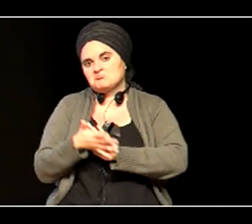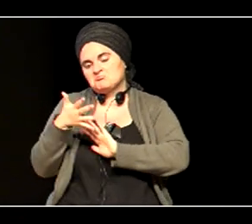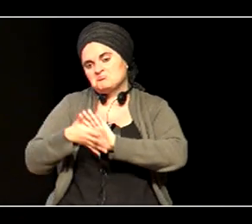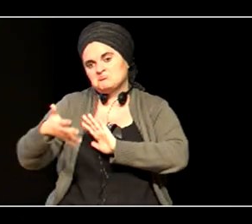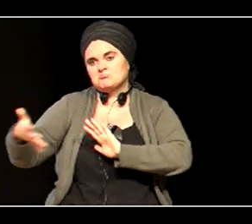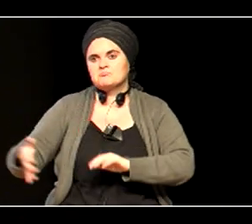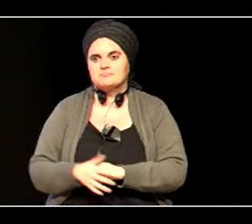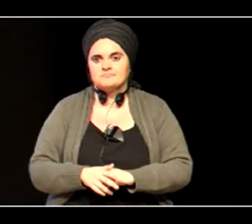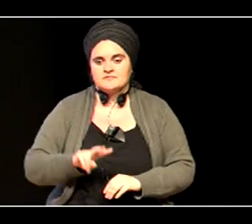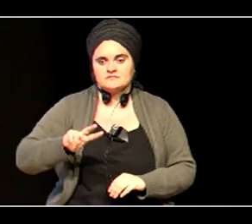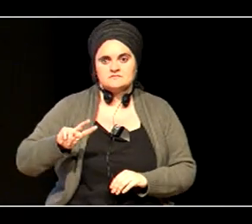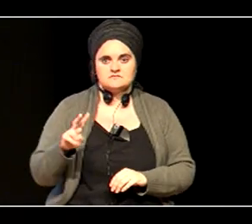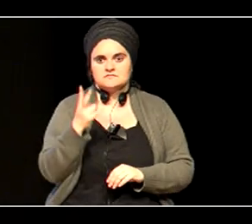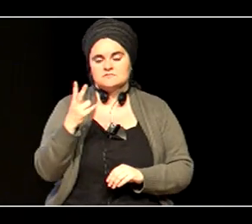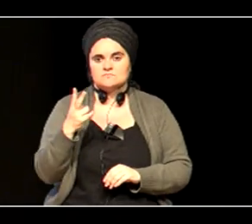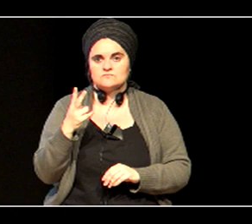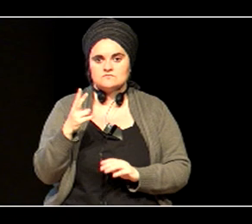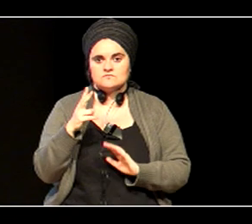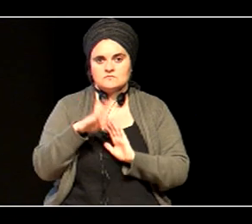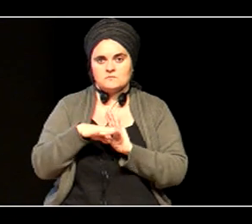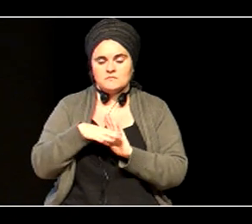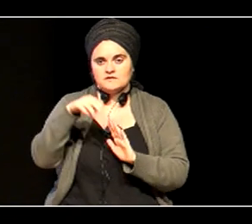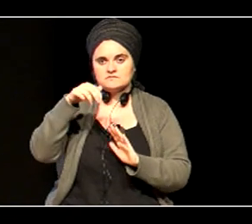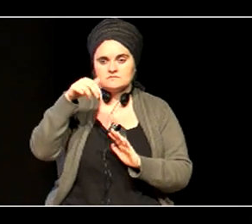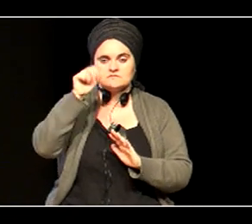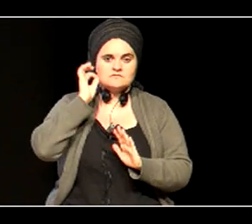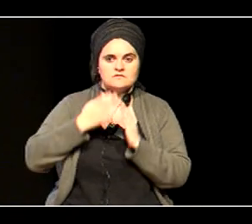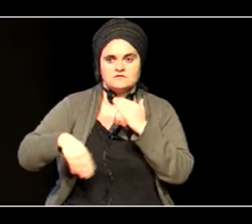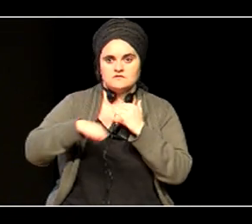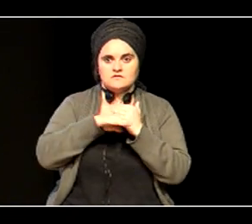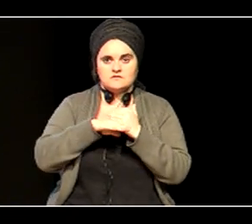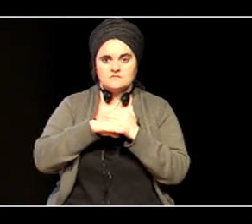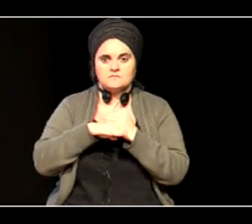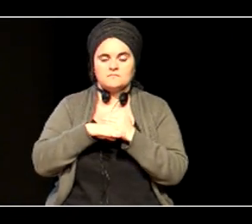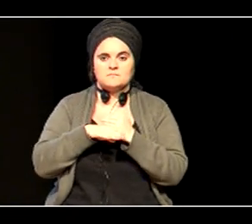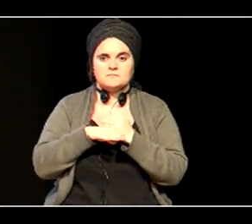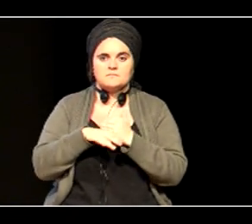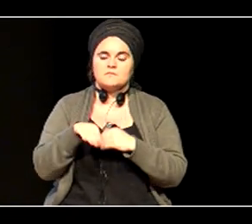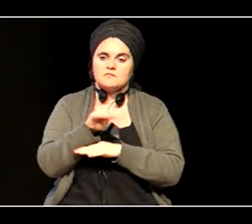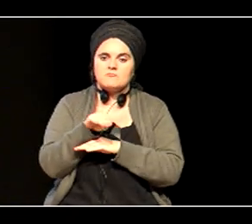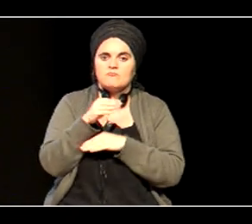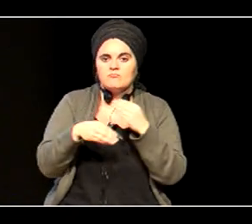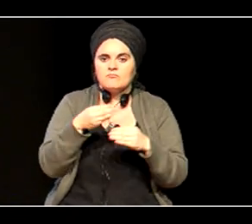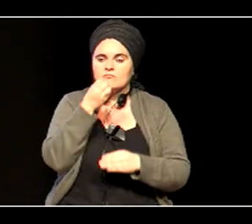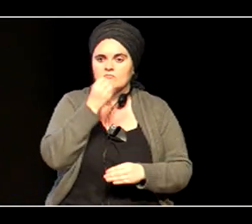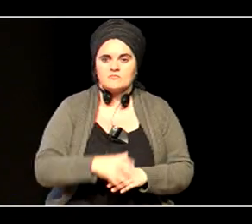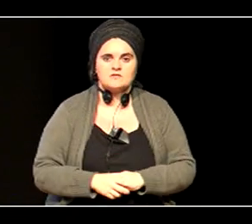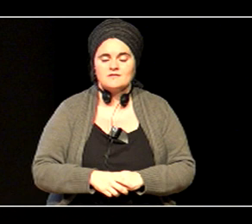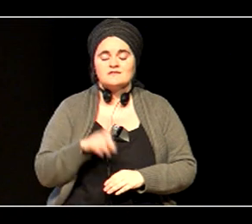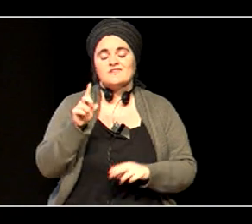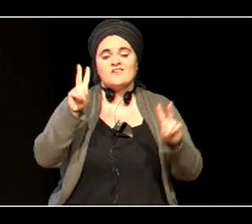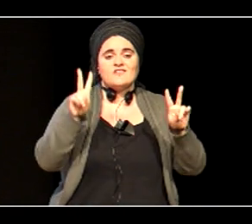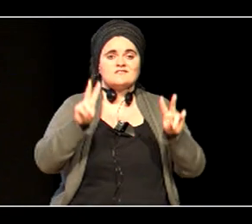berdintasunaren eta tratu onaren bidean ikusten dozuen ez ere eta ez da bakarrik izen buruaren